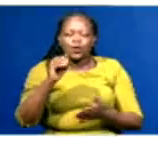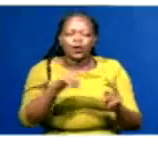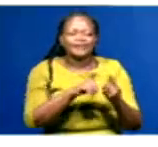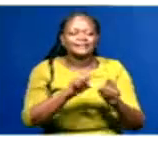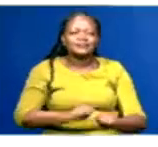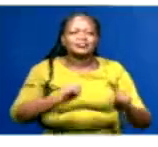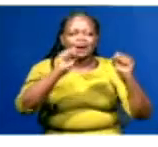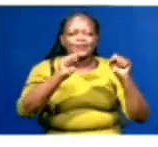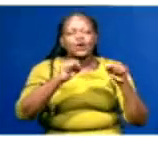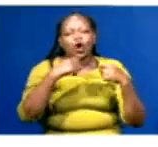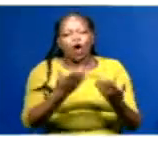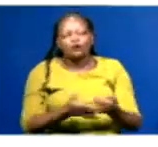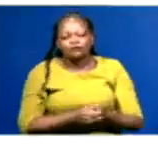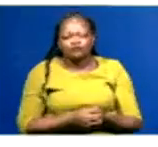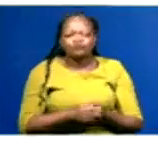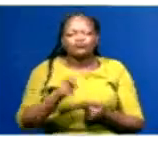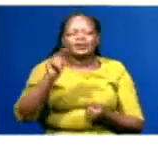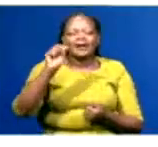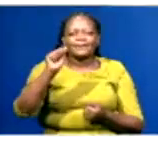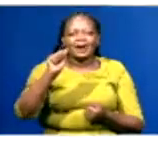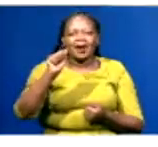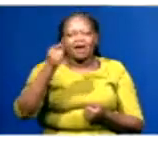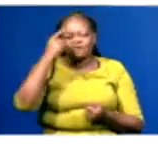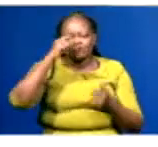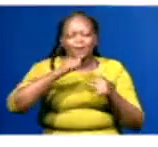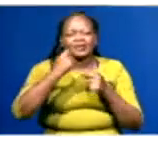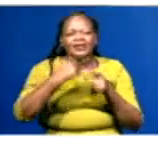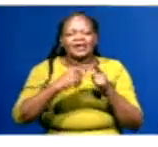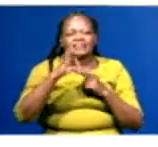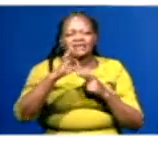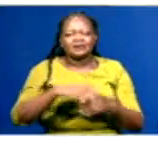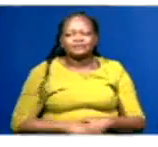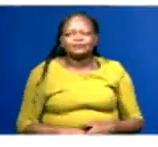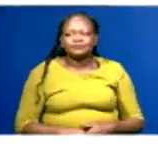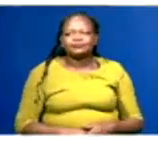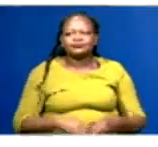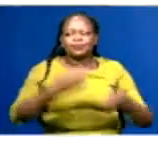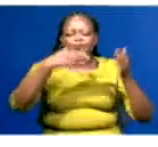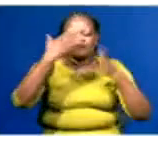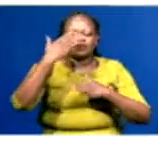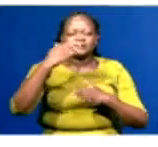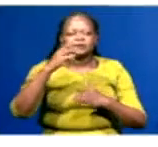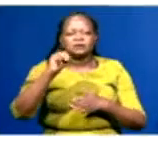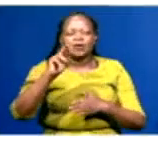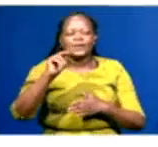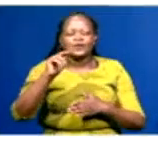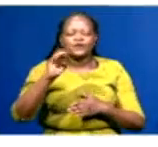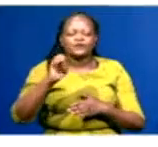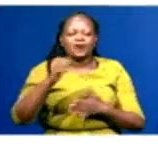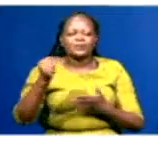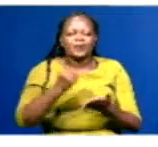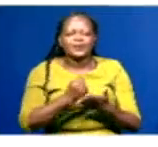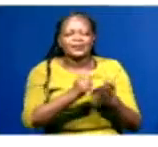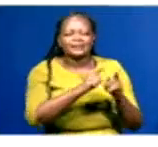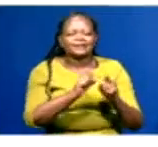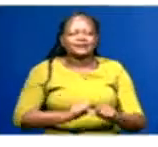wa bodi ya almashauri ya mazingira Nema, kwa kipindi cha miyakamitatu. Profesor Rafael Munuve, ameteuliwa mnyakiti